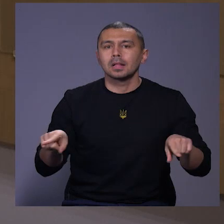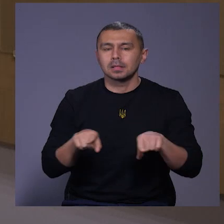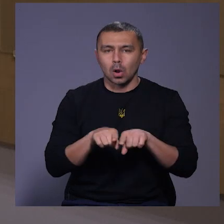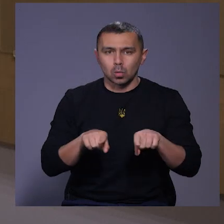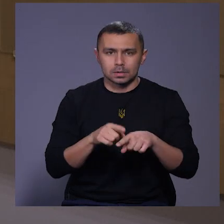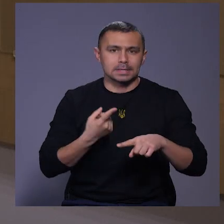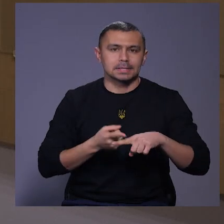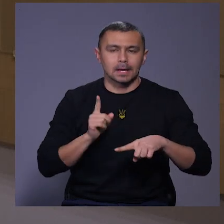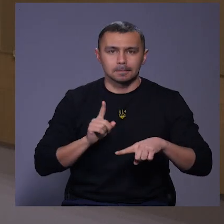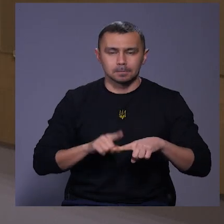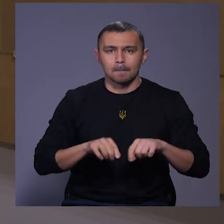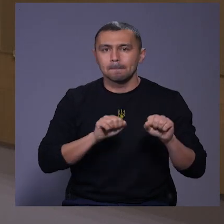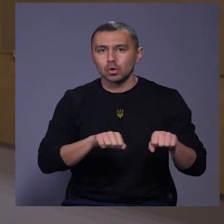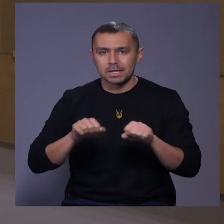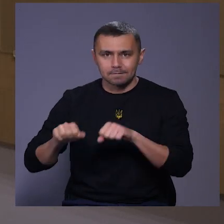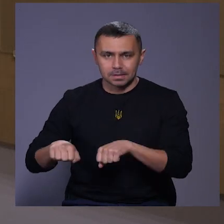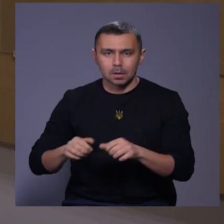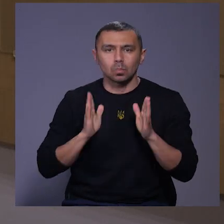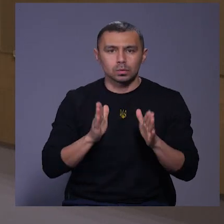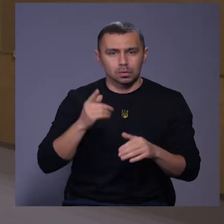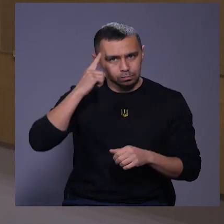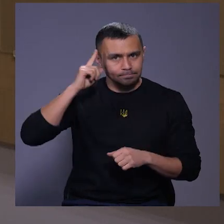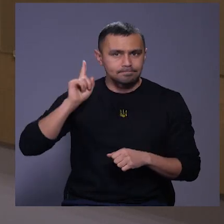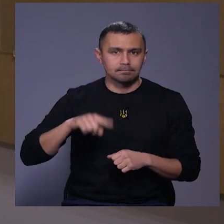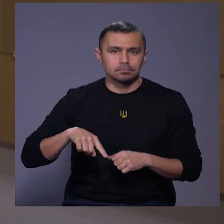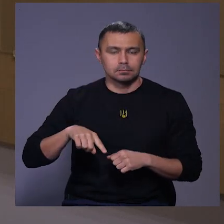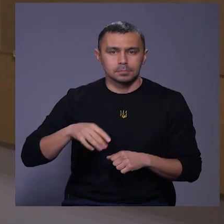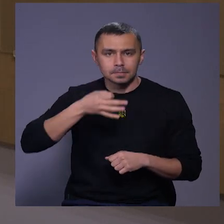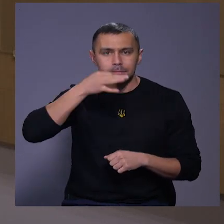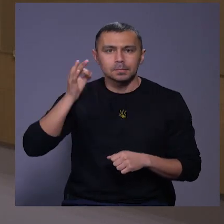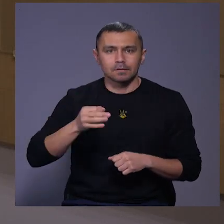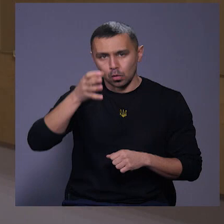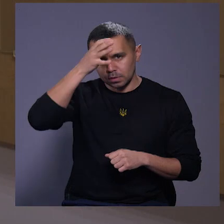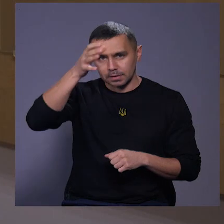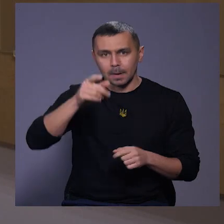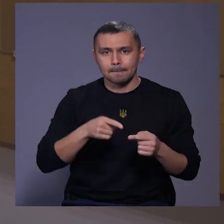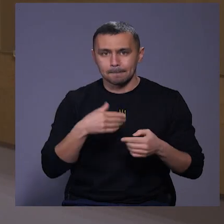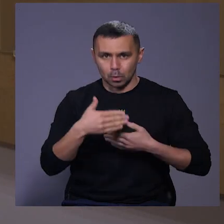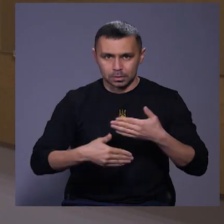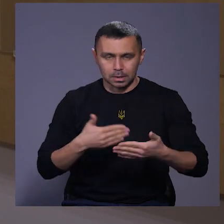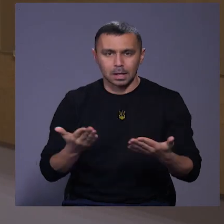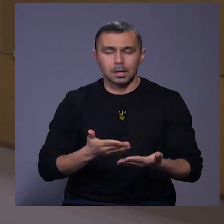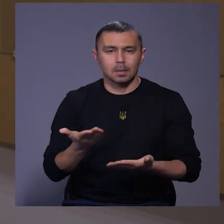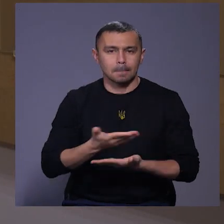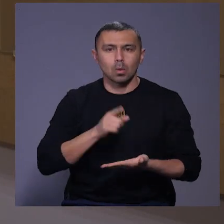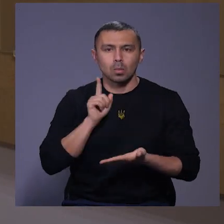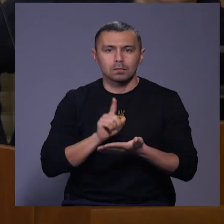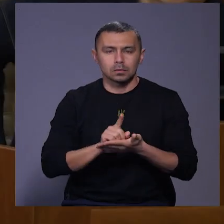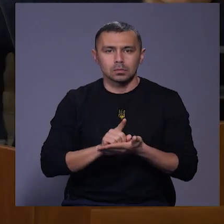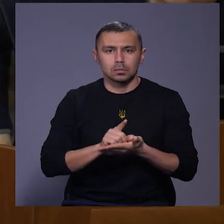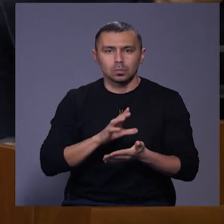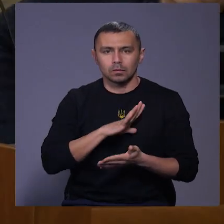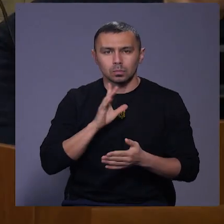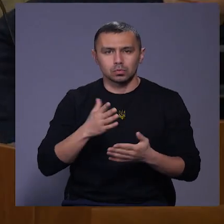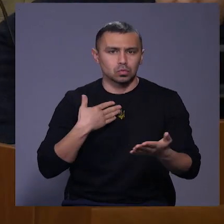це можливість бути обізнаному в освітніх процесах, до яких тут має обов'язково бути дотичний студент.